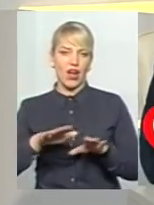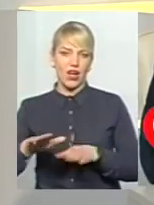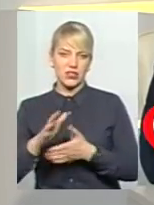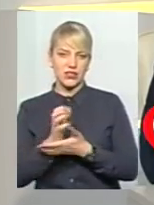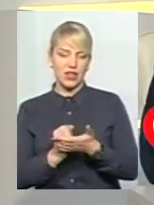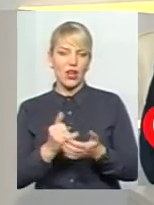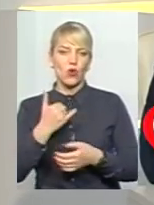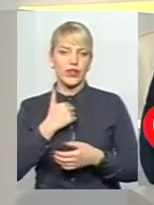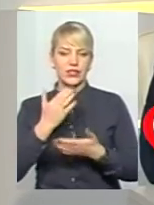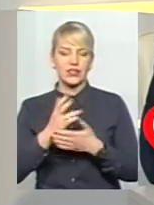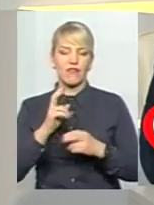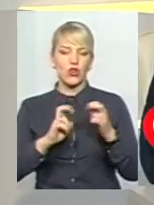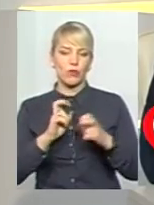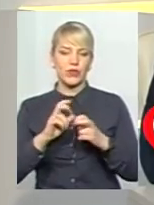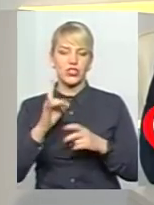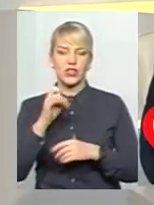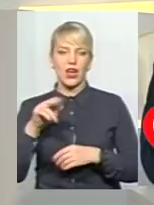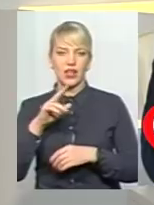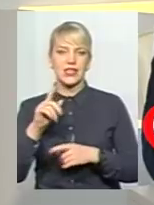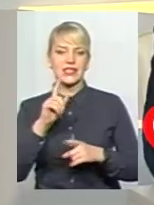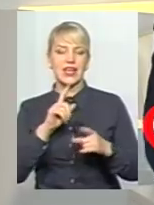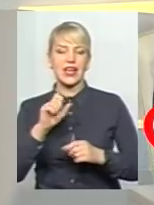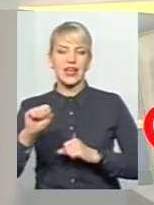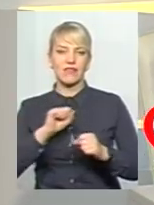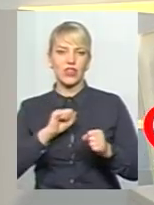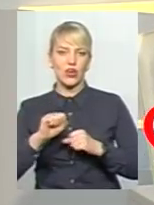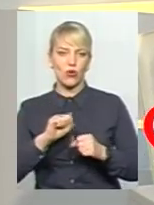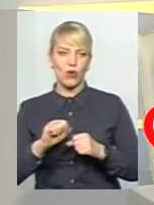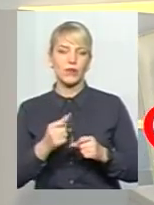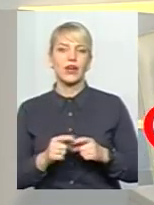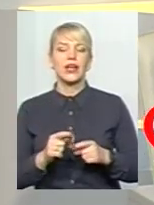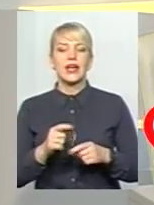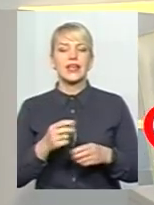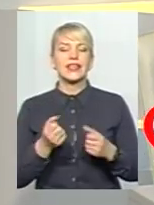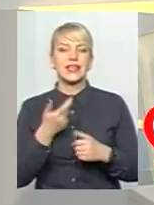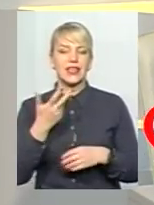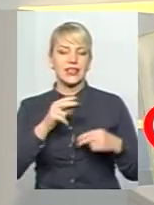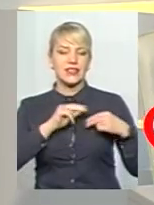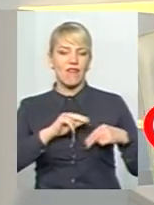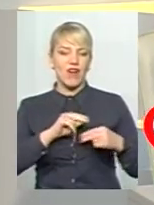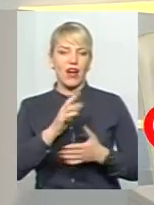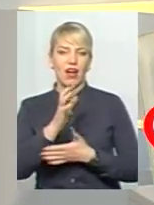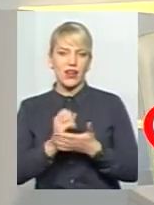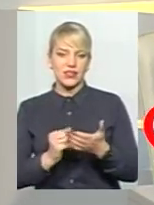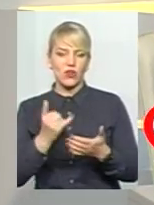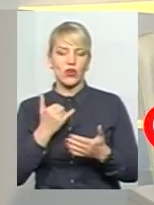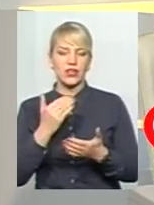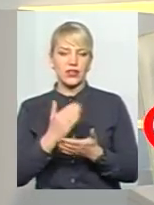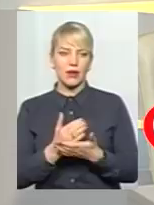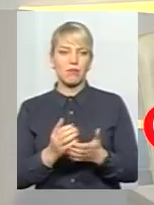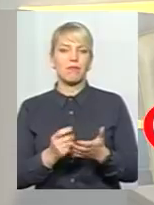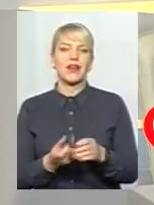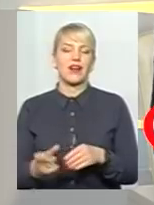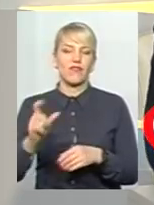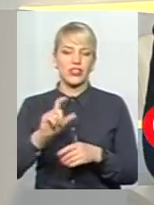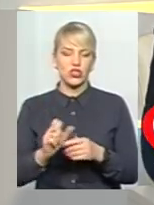відбувається виробнича нарада з керівником центру зайнятості. Кількість вакансій перевищує кількість поданих заяв від безробітних.